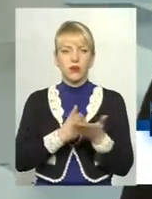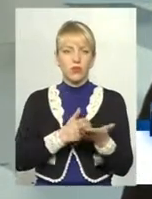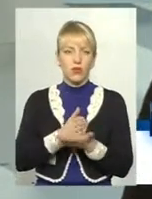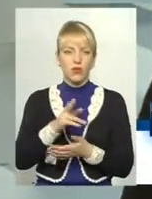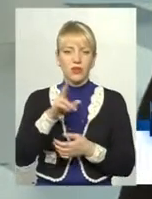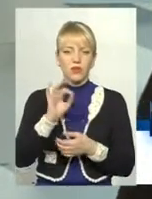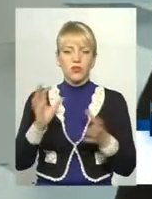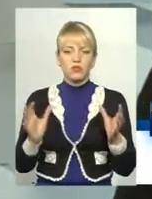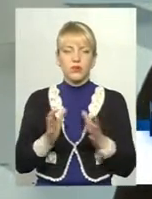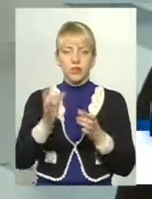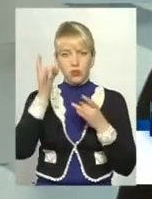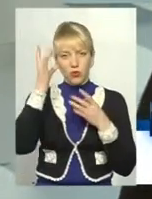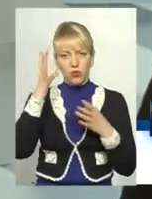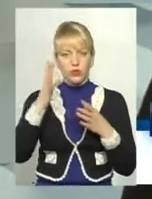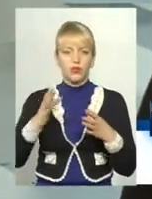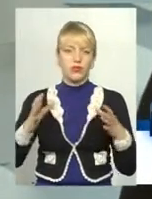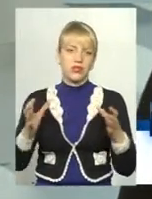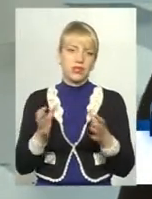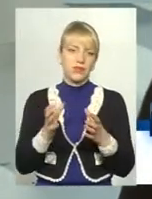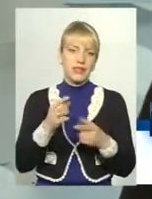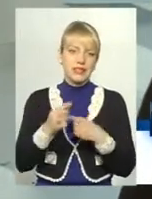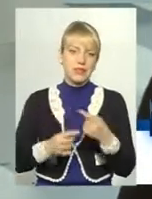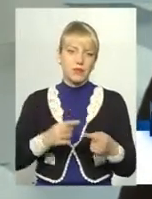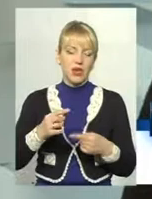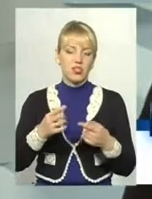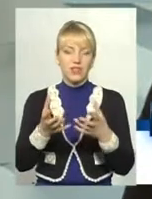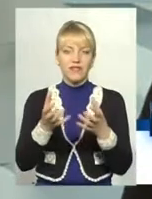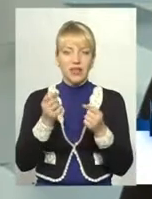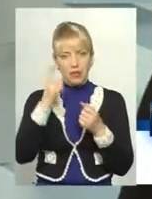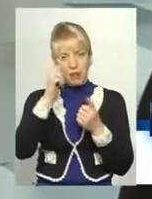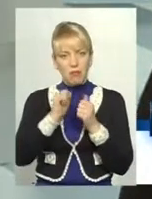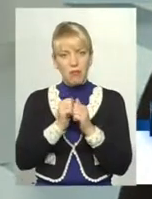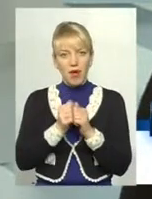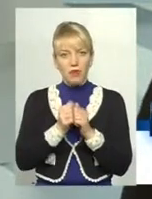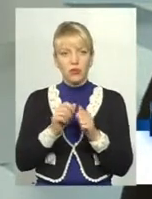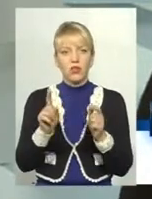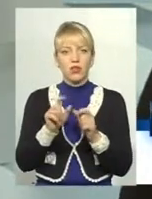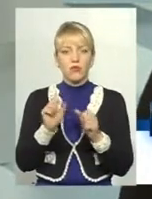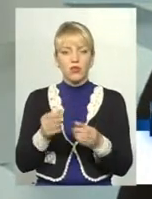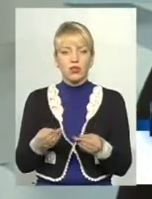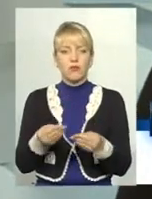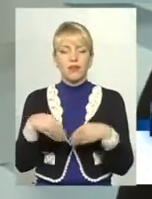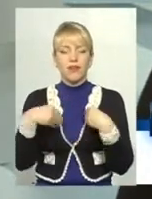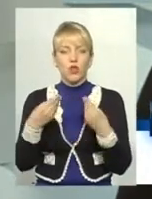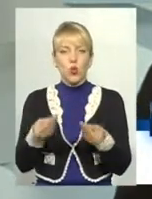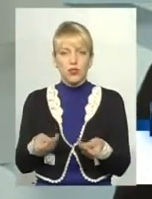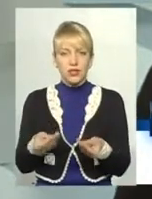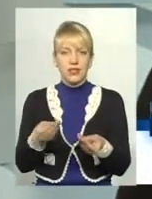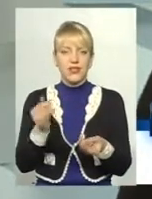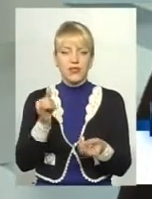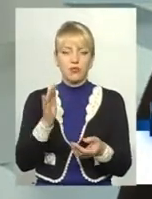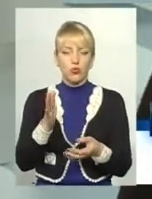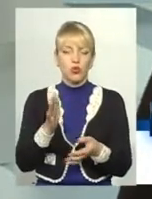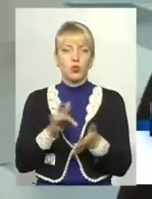збереженню культурної спадщини, взяти в пам'ятку, яка може приносити і бути, скажімо,